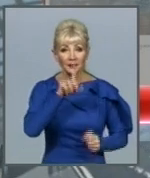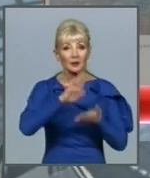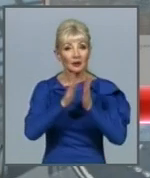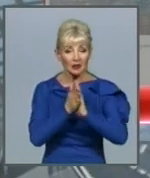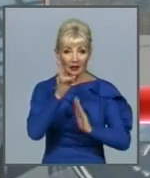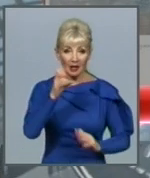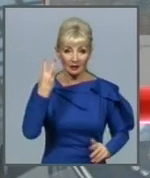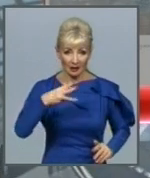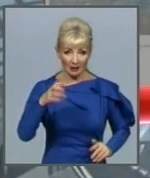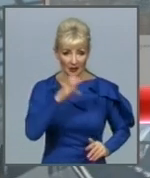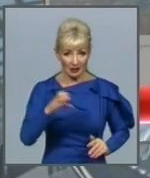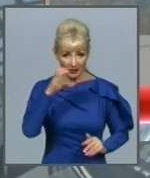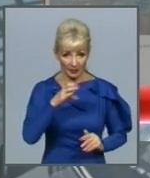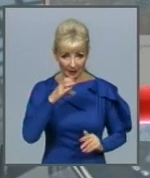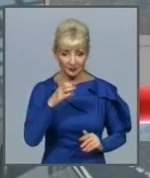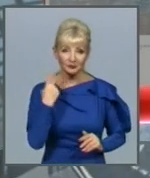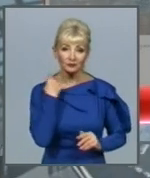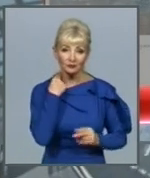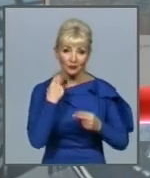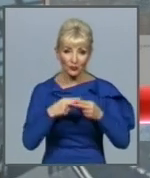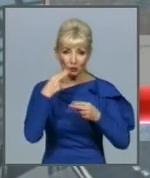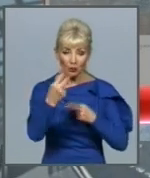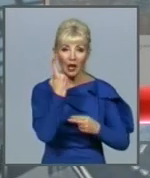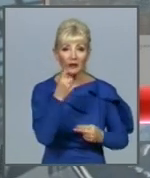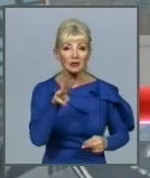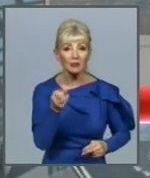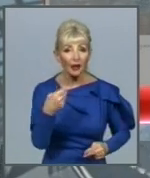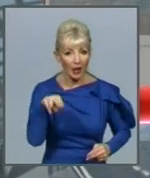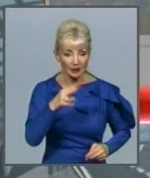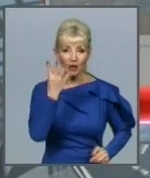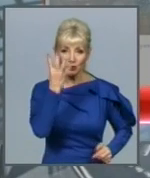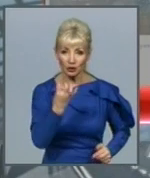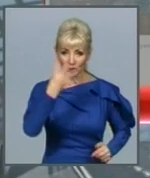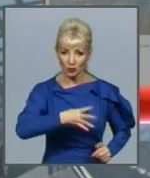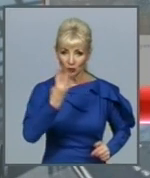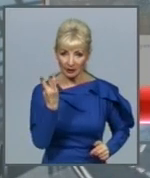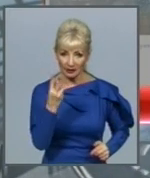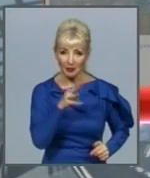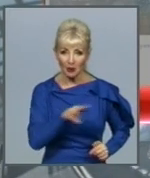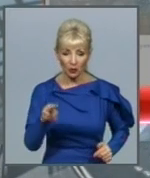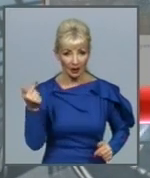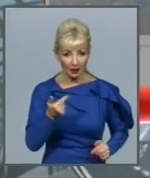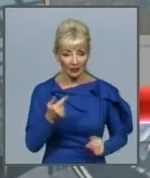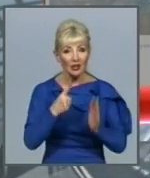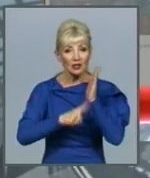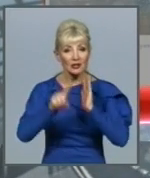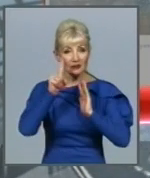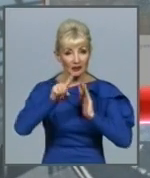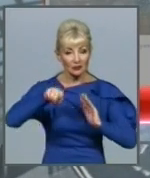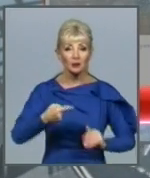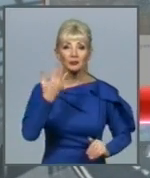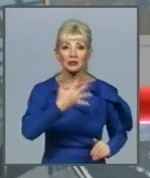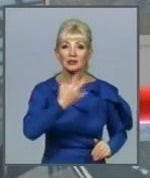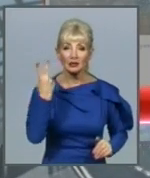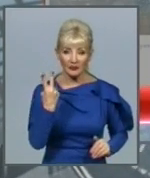зовнішній борг склав 1 мільярд 443 мільйони гривень, 61,52 відсотка від